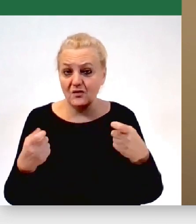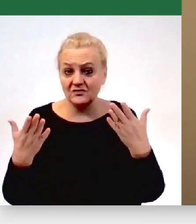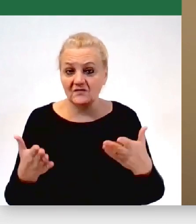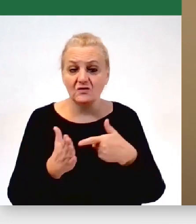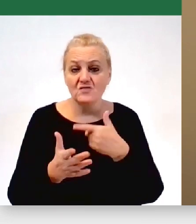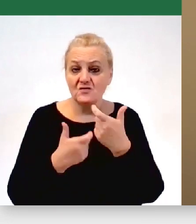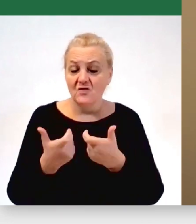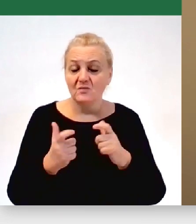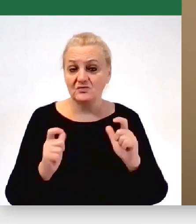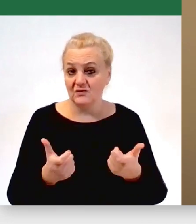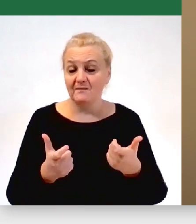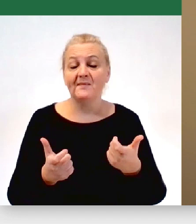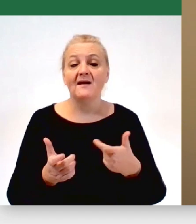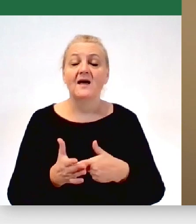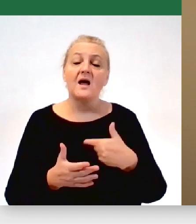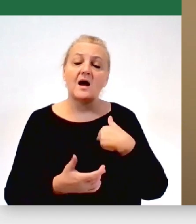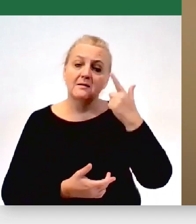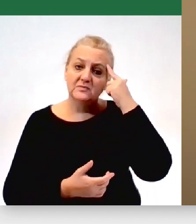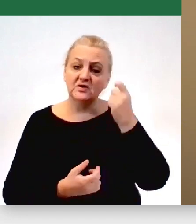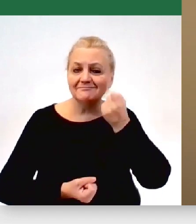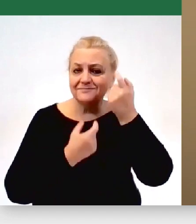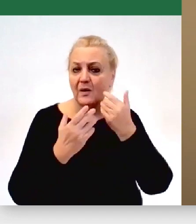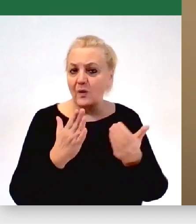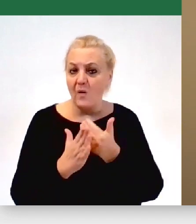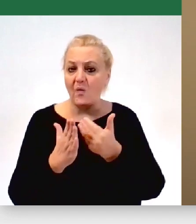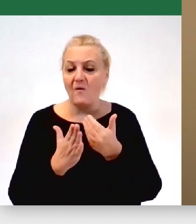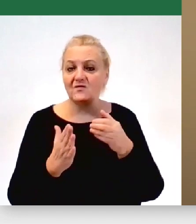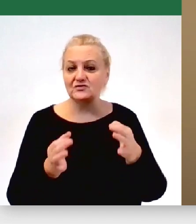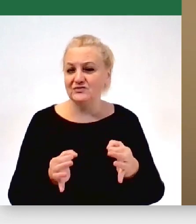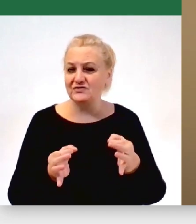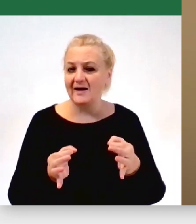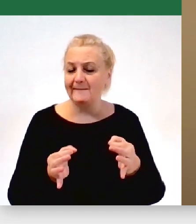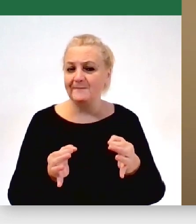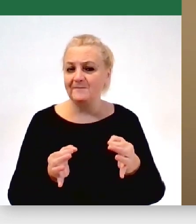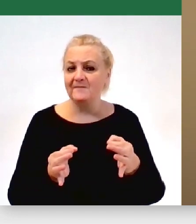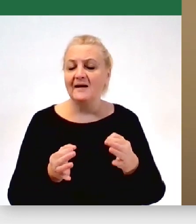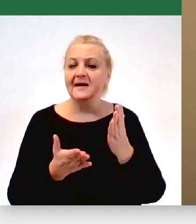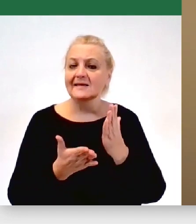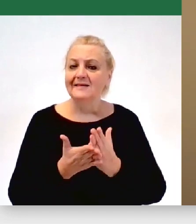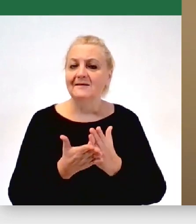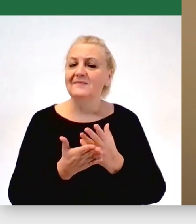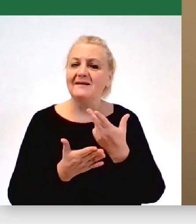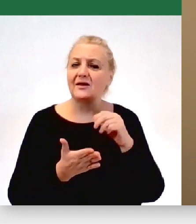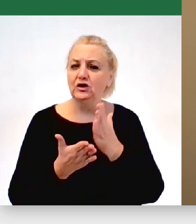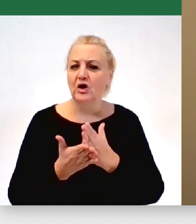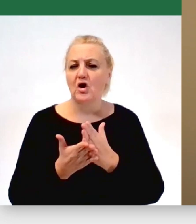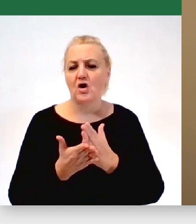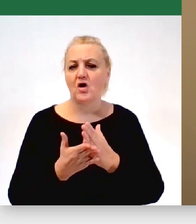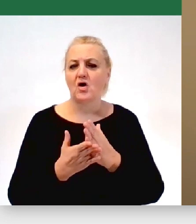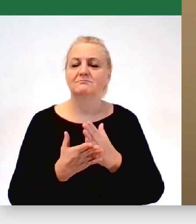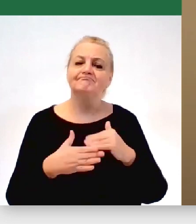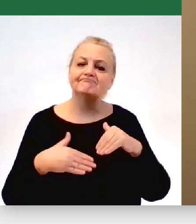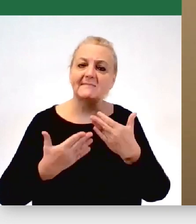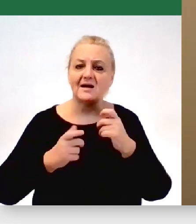zrobić. I mi się wydaje, że dzisiaj innowacja to jest nie tylko inwestowanie swojego czasu w to,